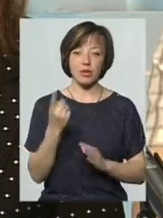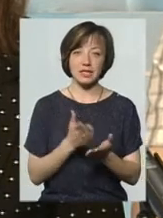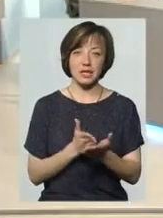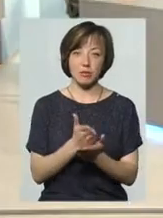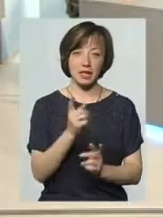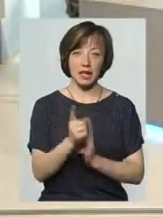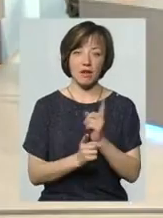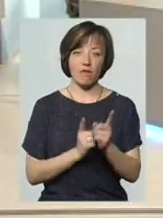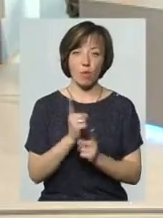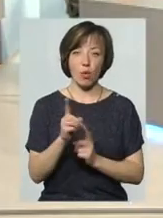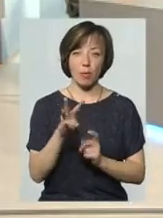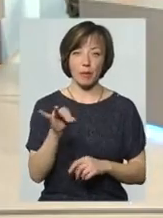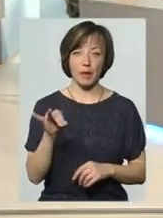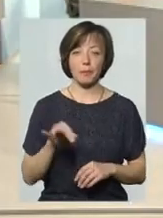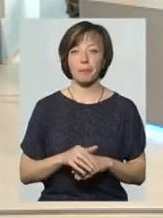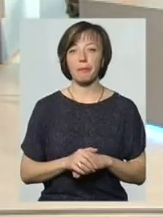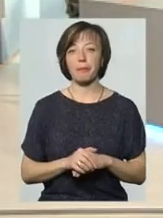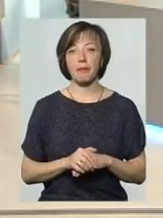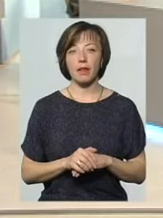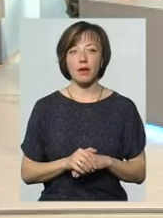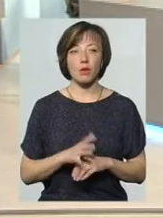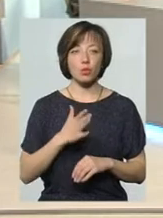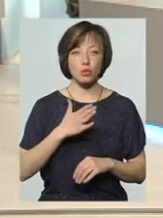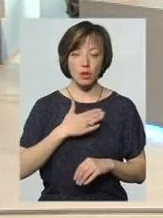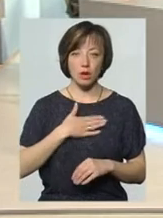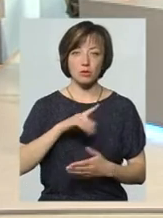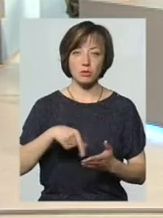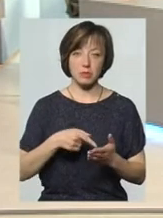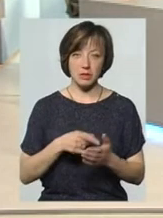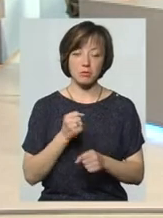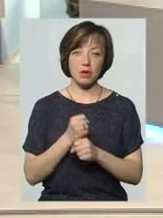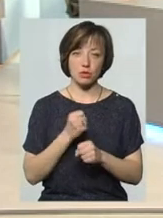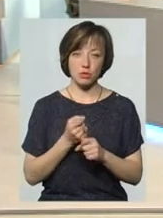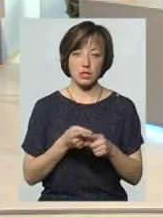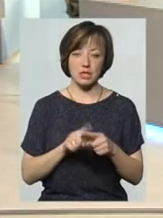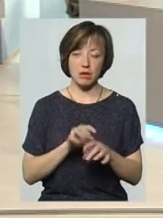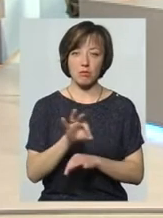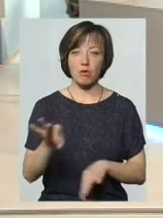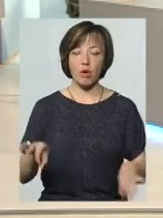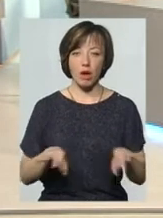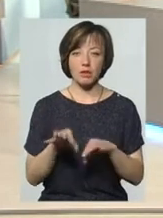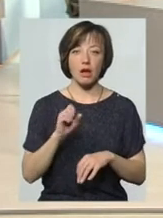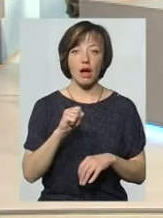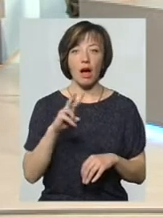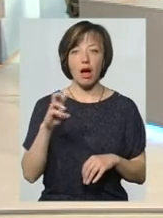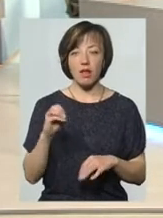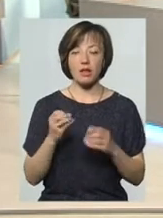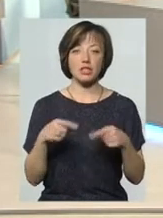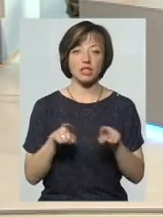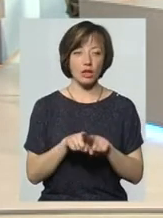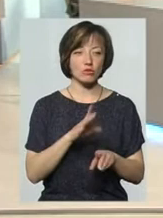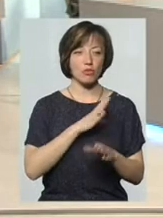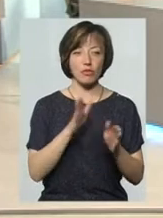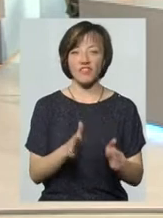реформи змін. Проєкт діє, і в нашому місті доволі успішно діє. Але він теж був